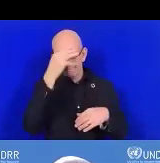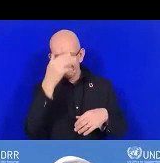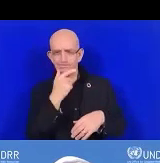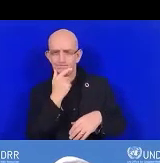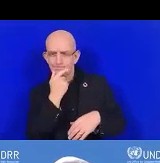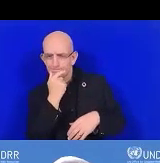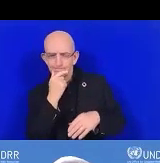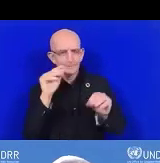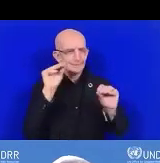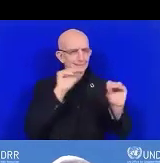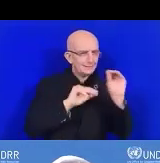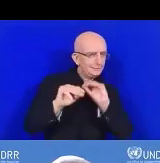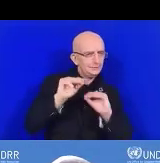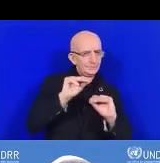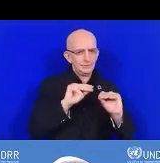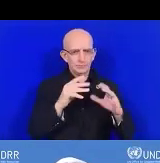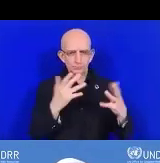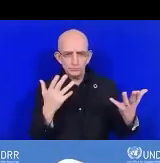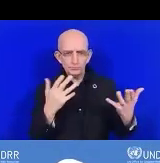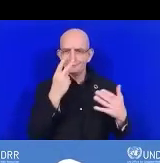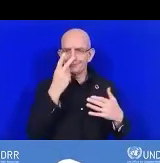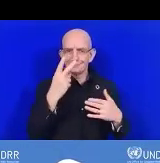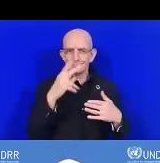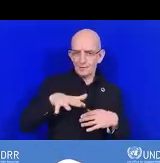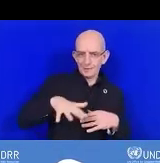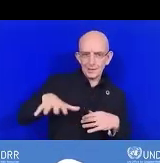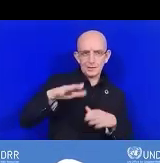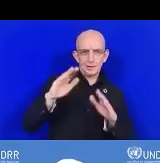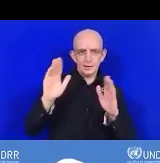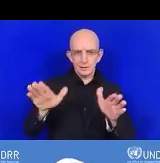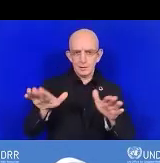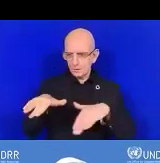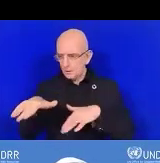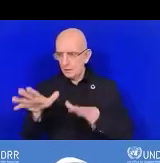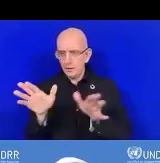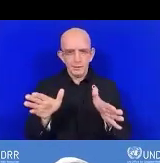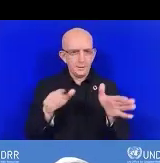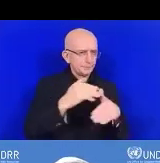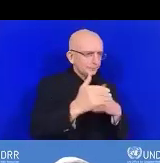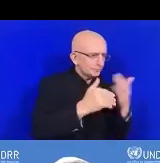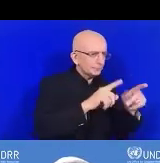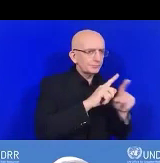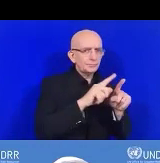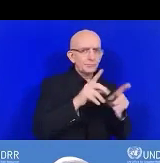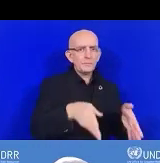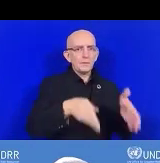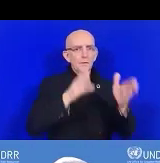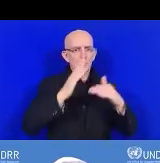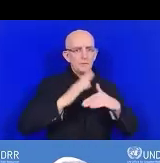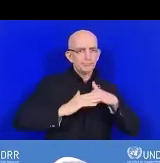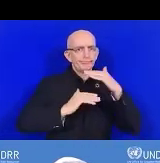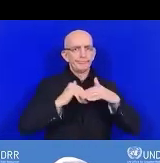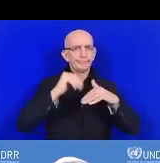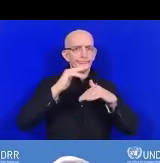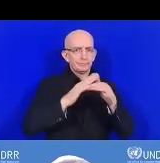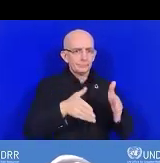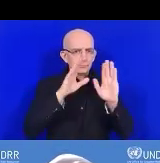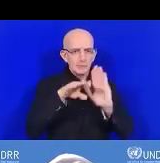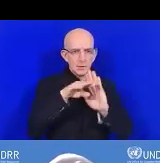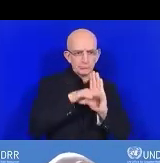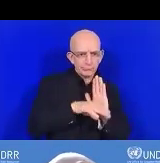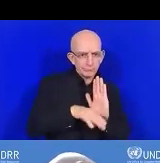de construction. Ça inclut aussi la capacité de la société.